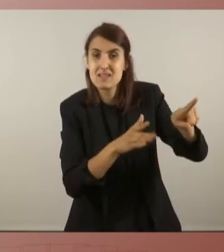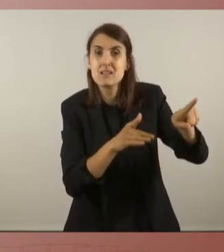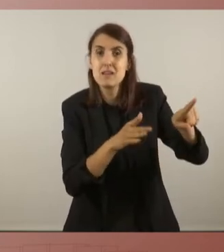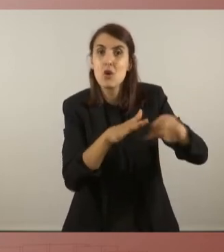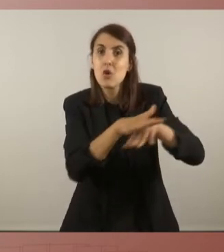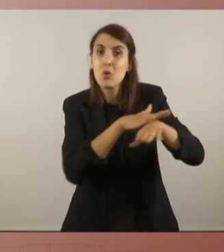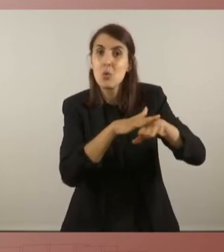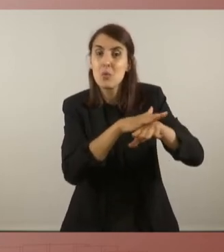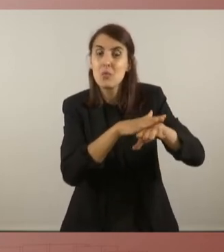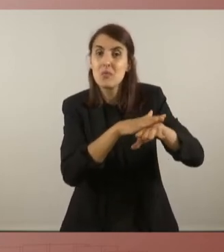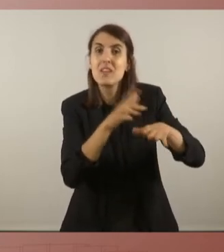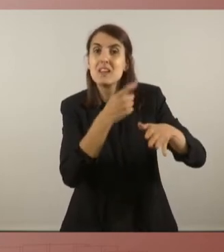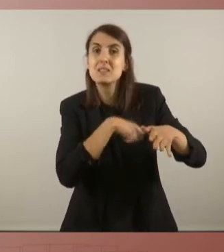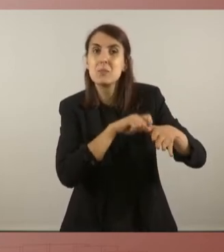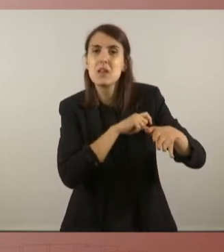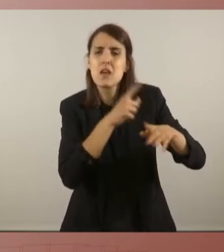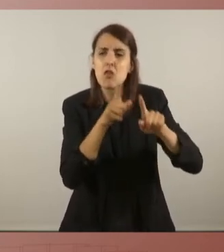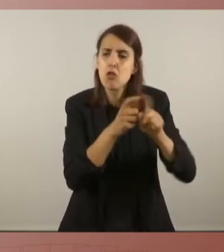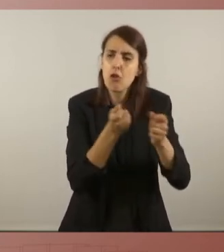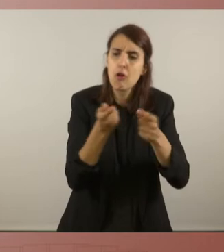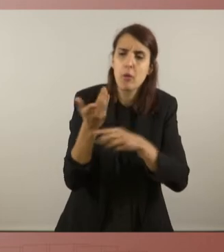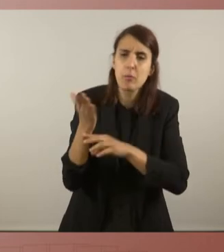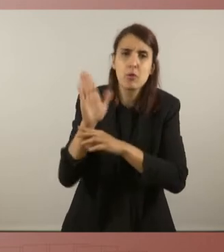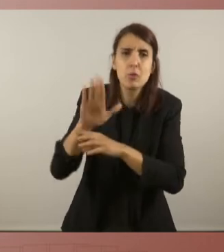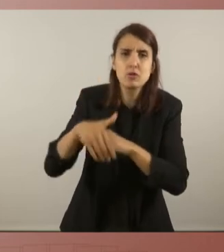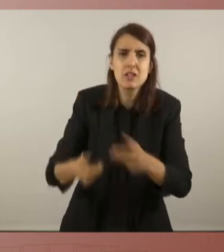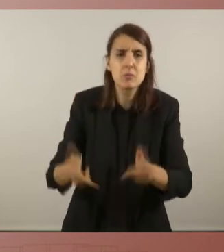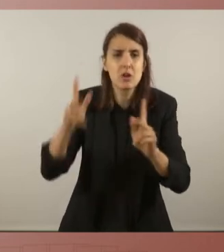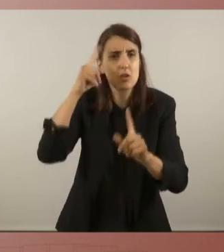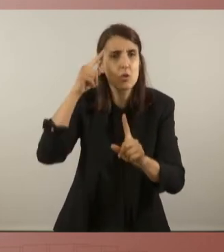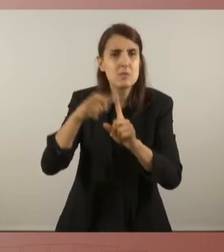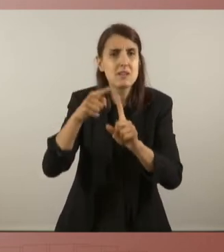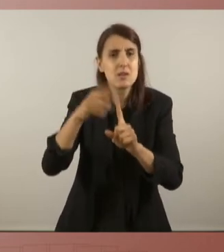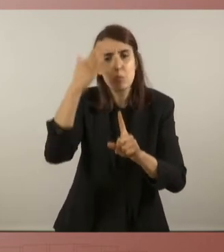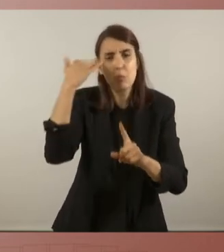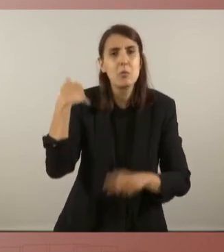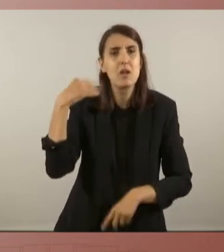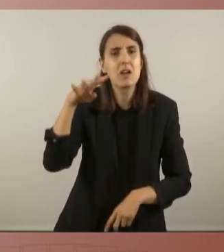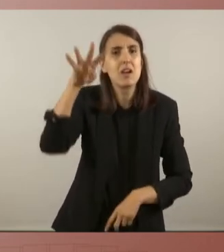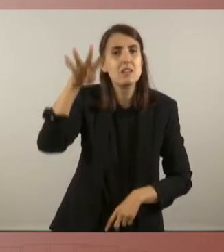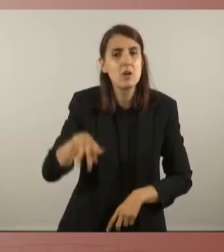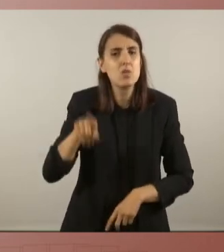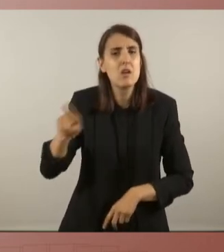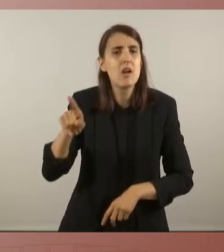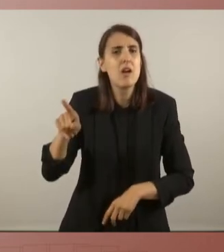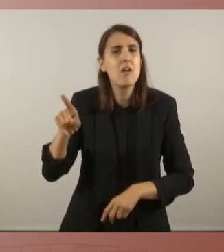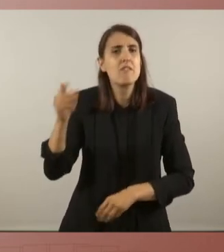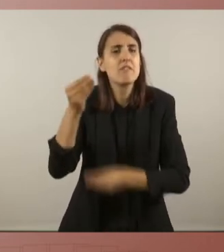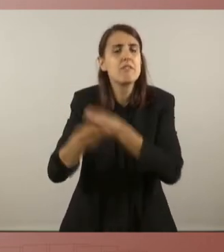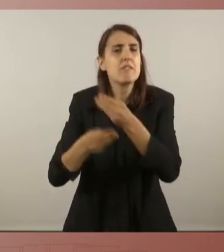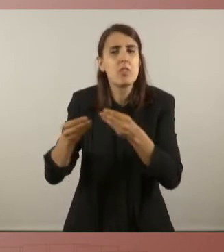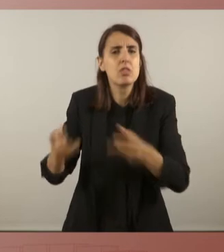proposta democràtica per a facilitar que el poble català pugui exercir lliurement